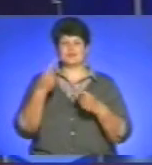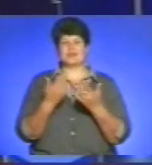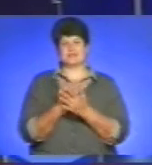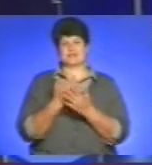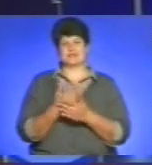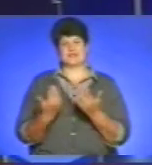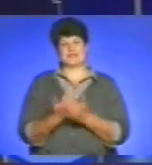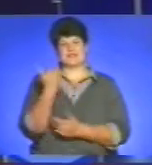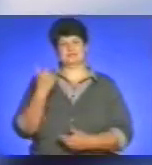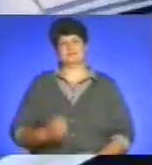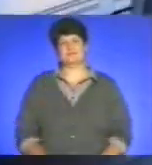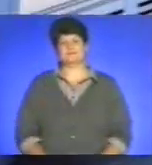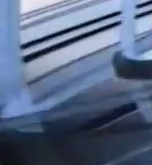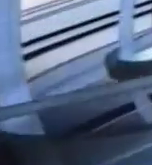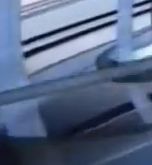«Вістей».